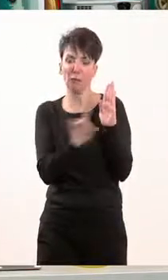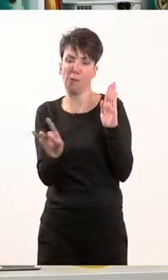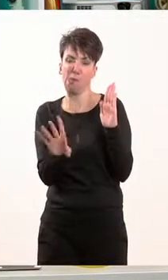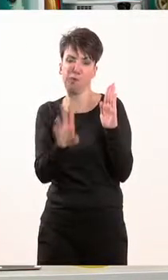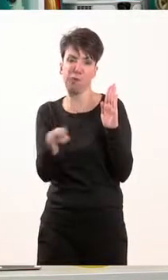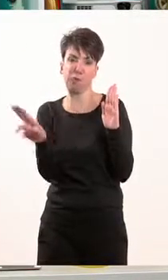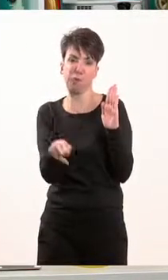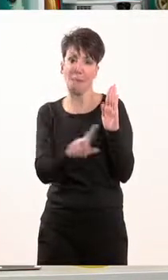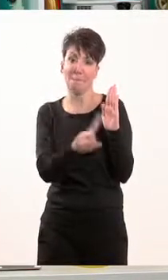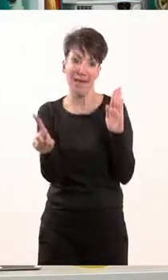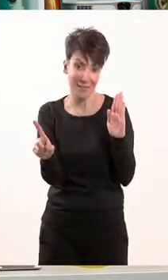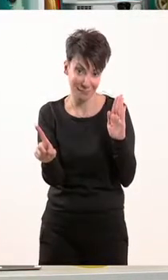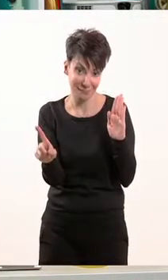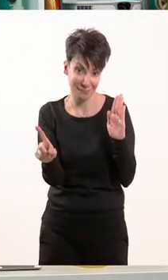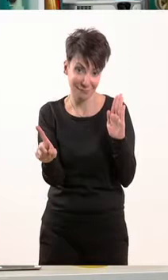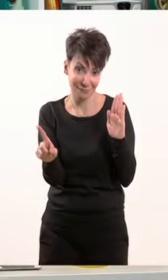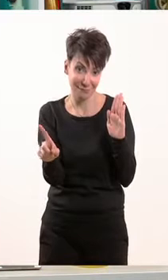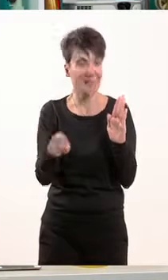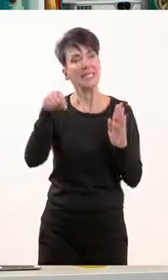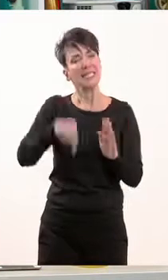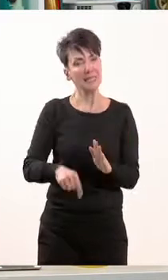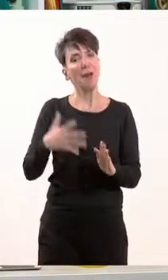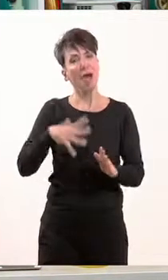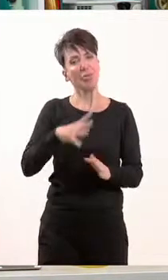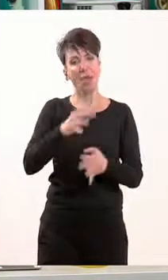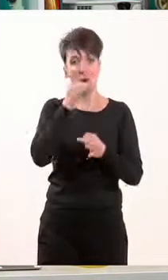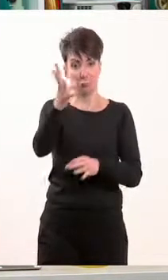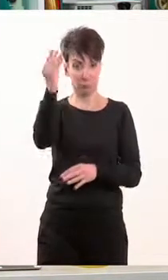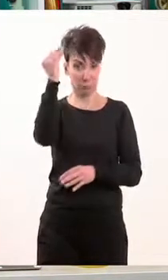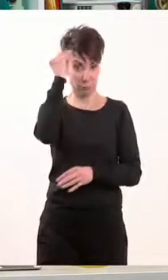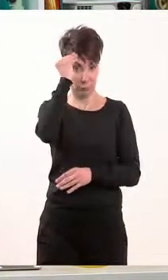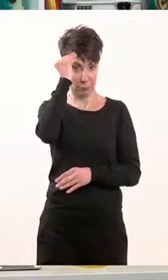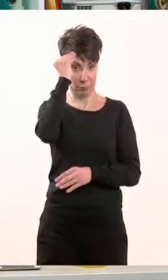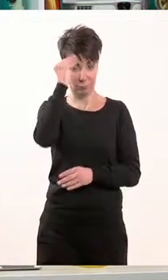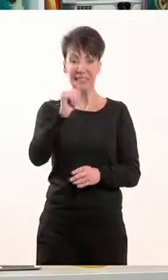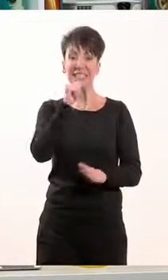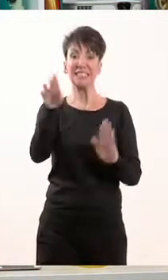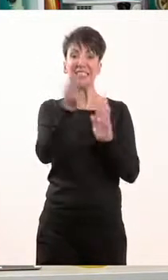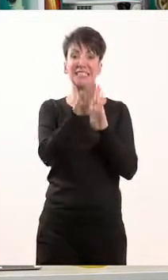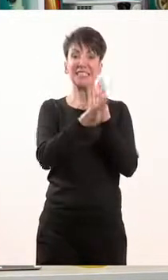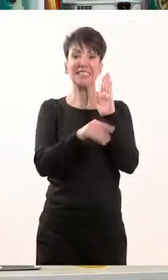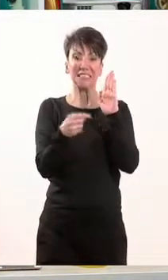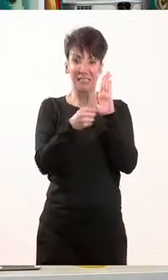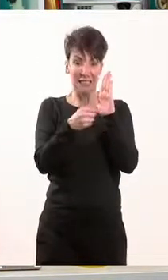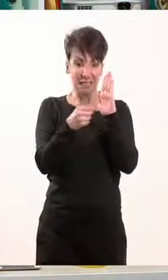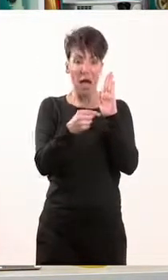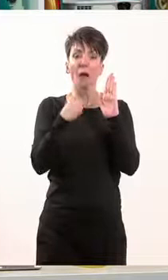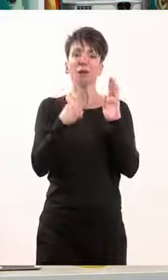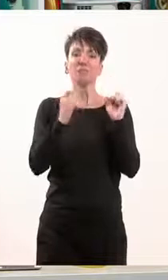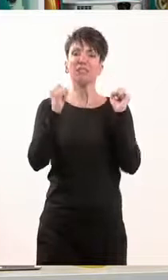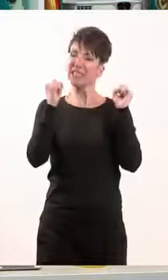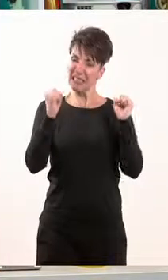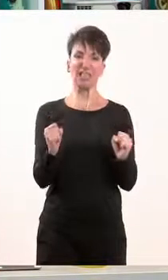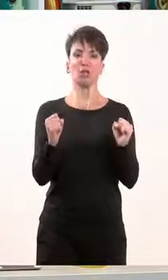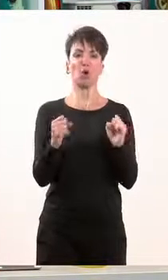Άρα και λοιπόν, αυτό που θέλω να σας μείνει σήμερα, είναι ότι στο Σύνταγμα στηρίζονται όλοι οι